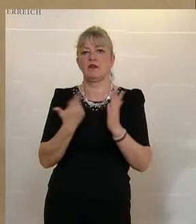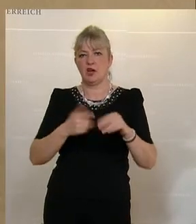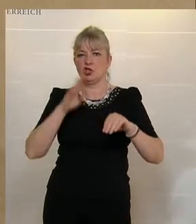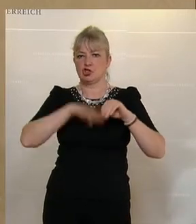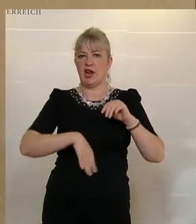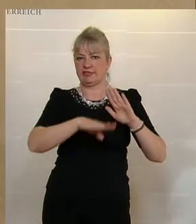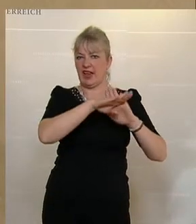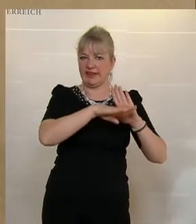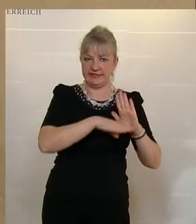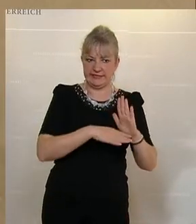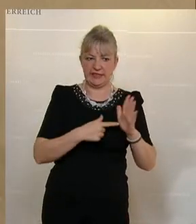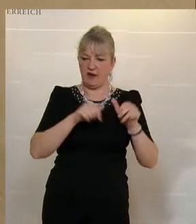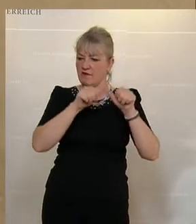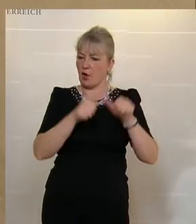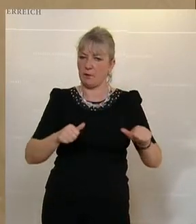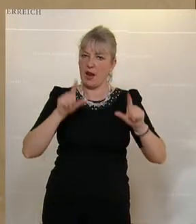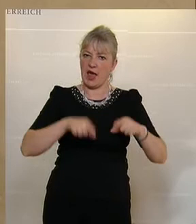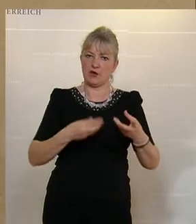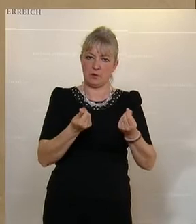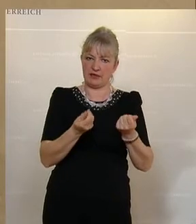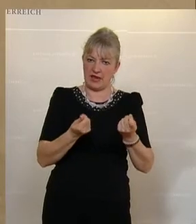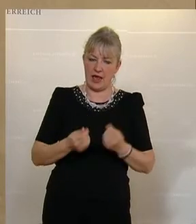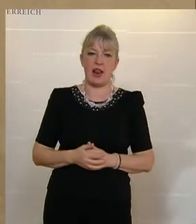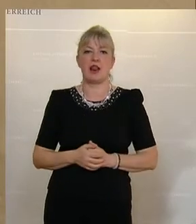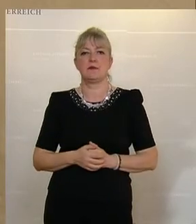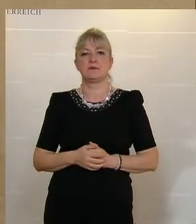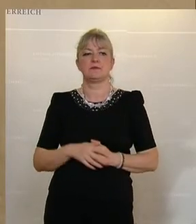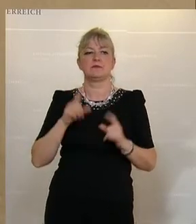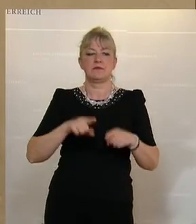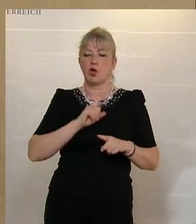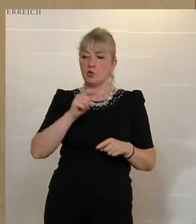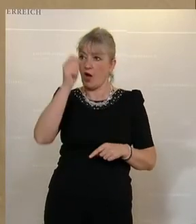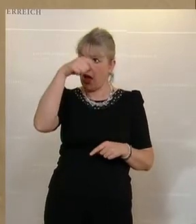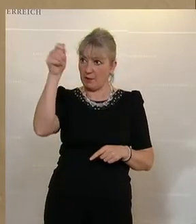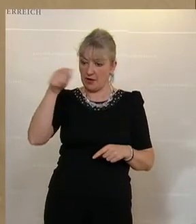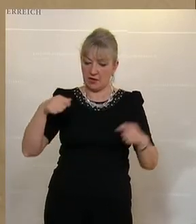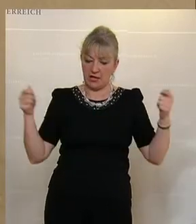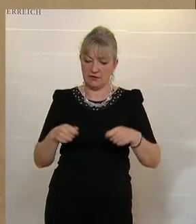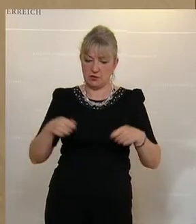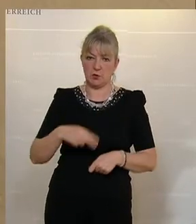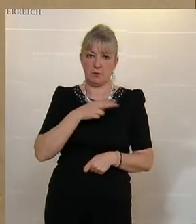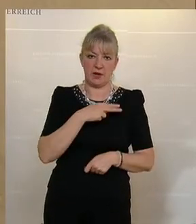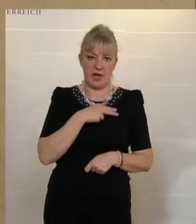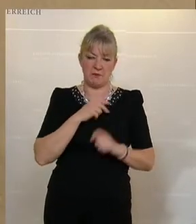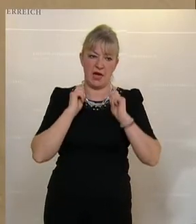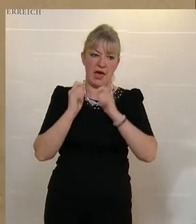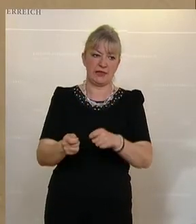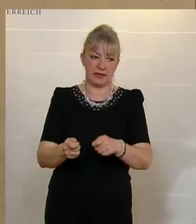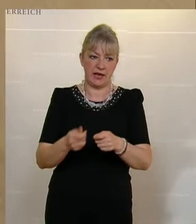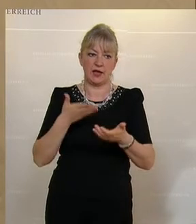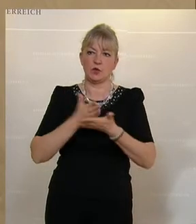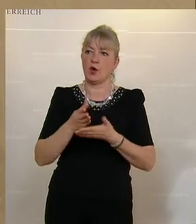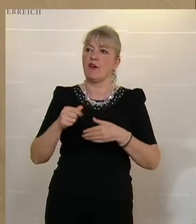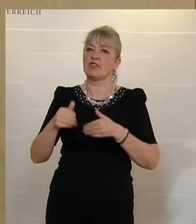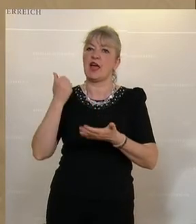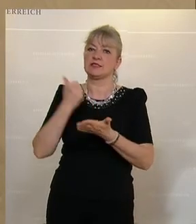Logistik, sowohl formell als auch materiell, nur eine Abarbeitung der Investitionsprämienanträge durch